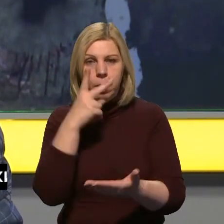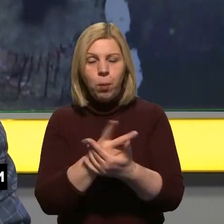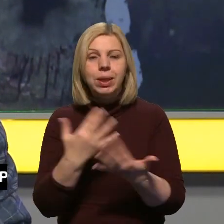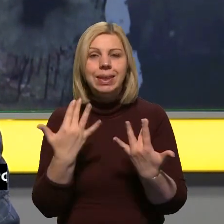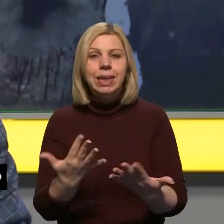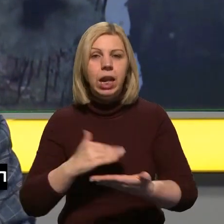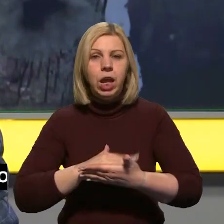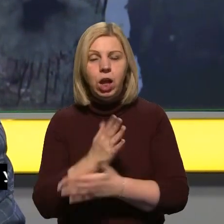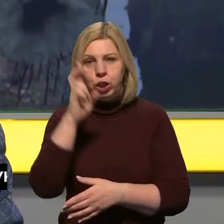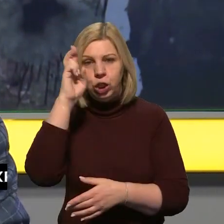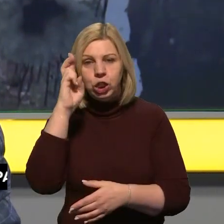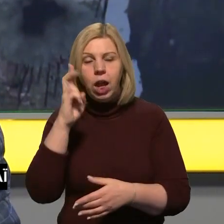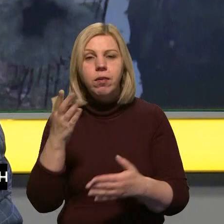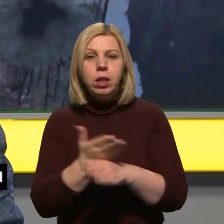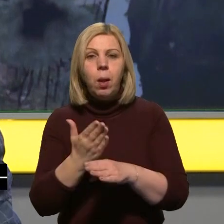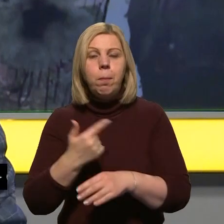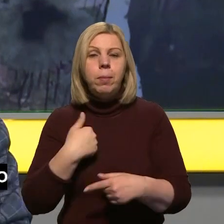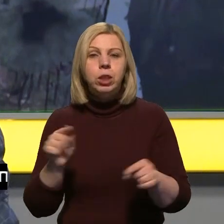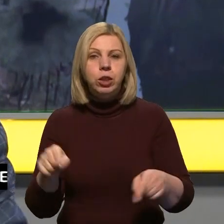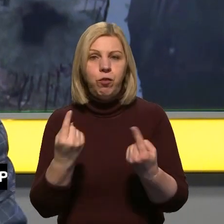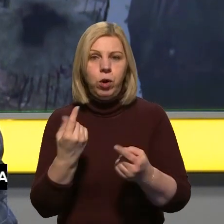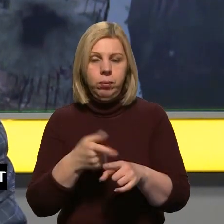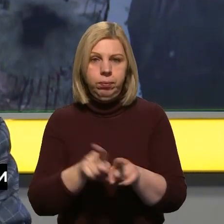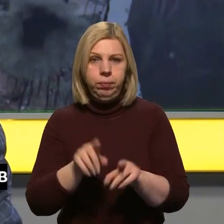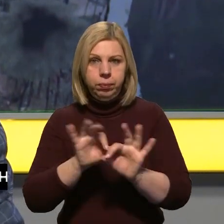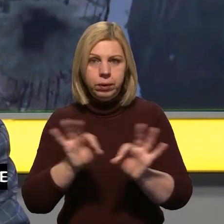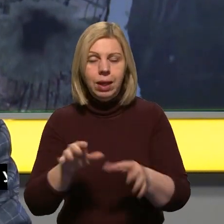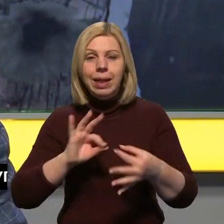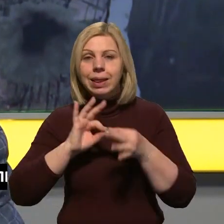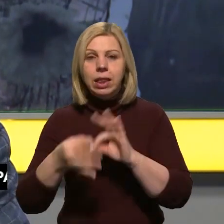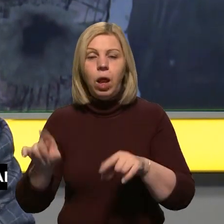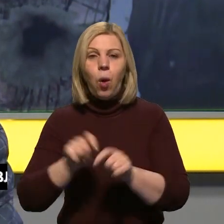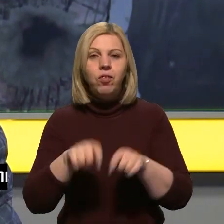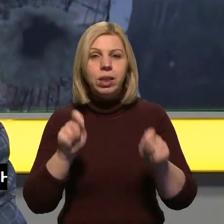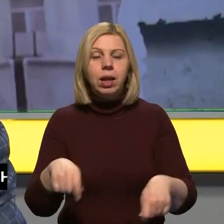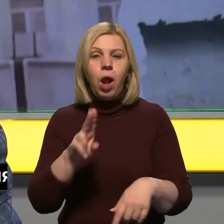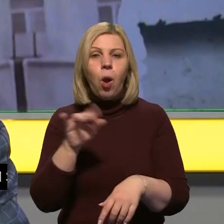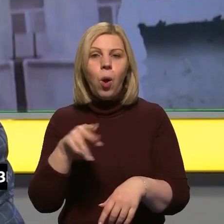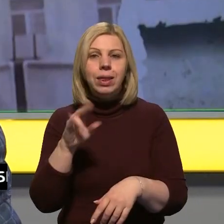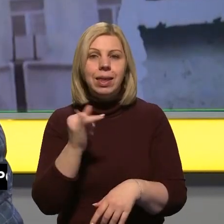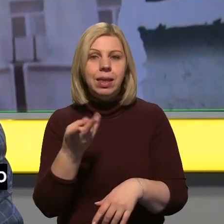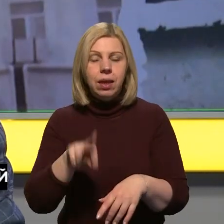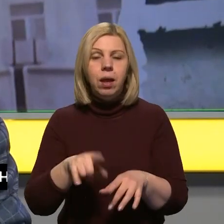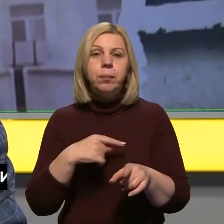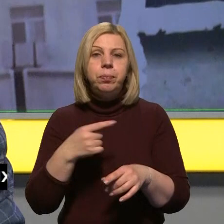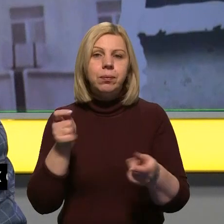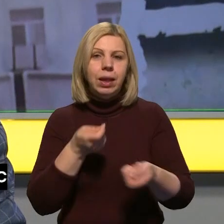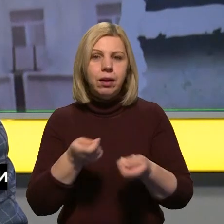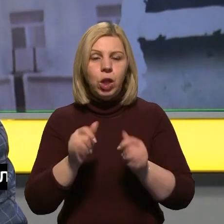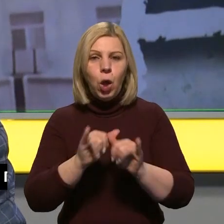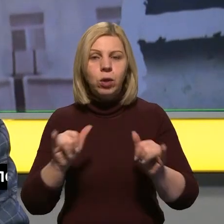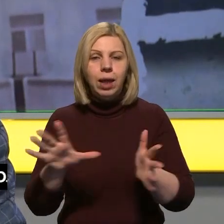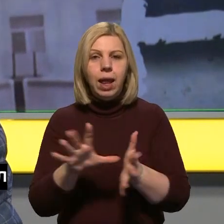наскільки якісні державні продукти ми створюємо, ідеться у повідомленні. Детальніше про відкриття коду дії говоримо із керівником із розвитку